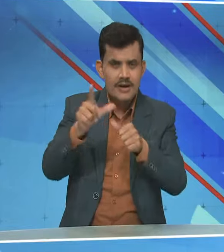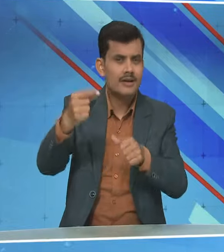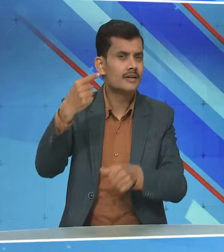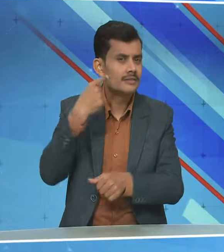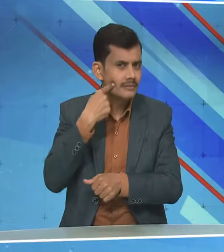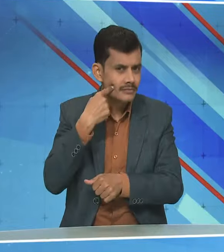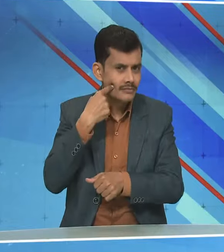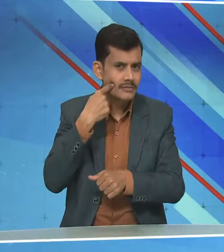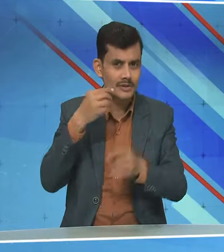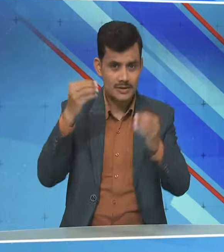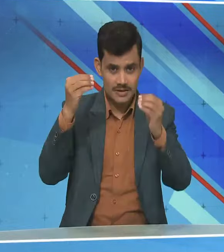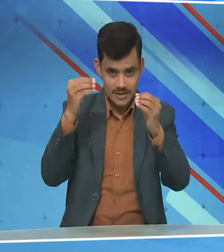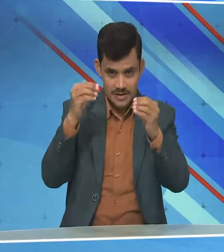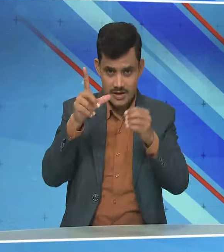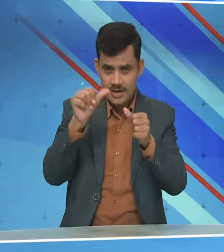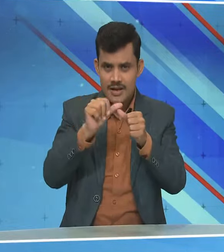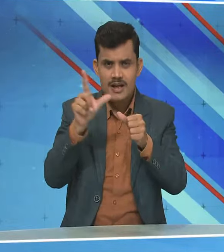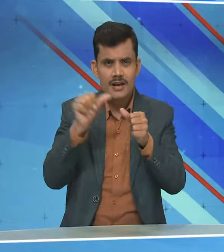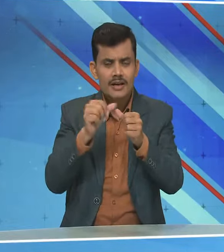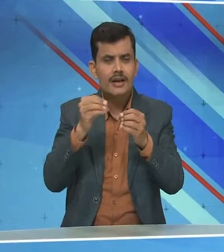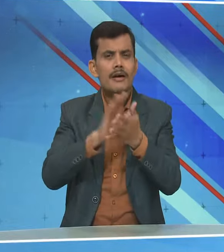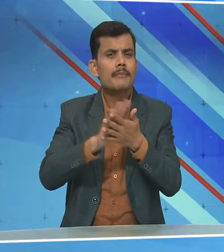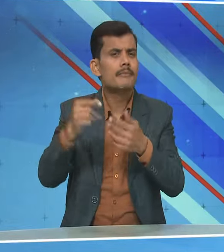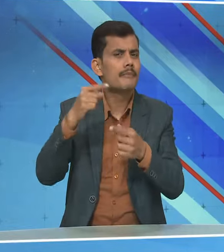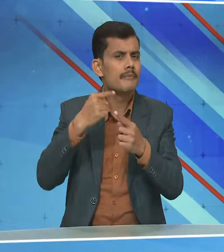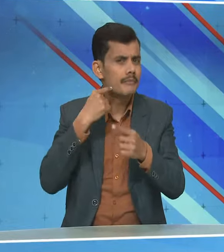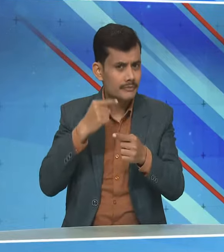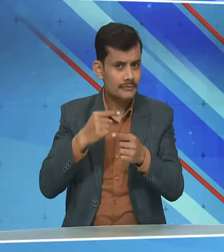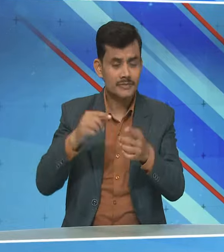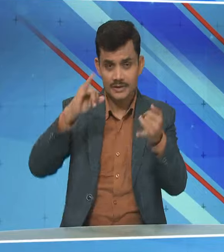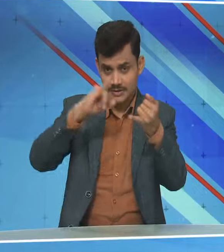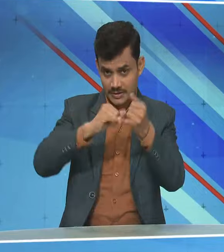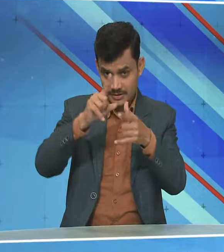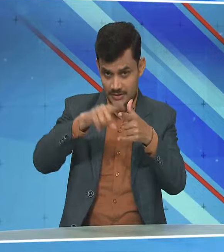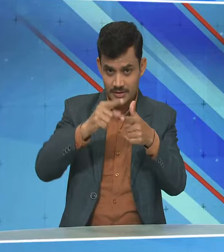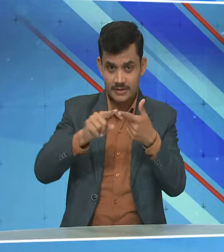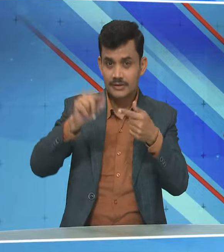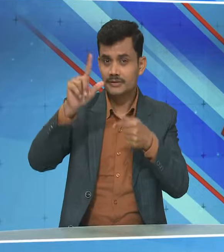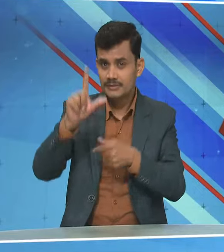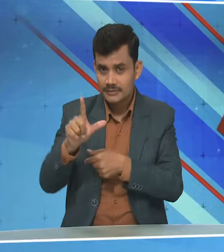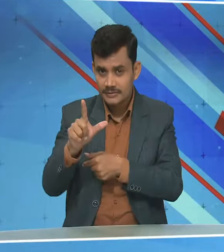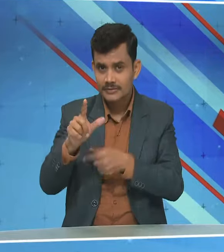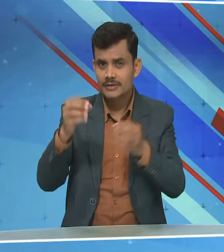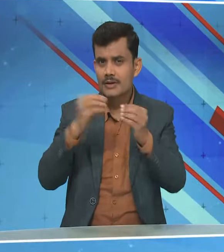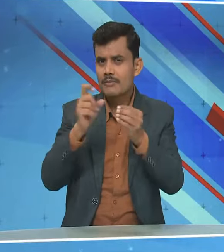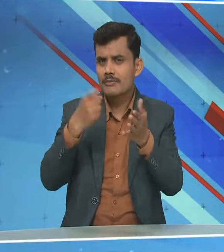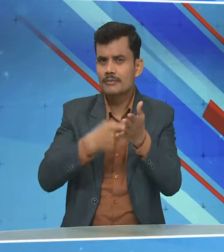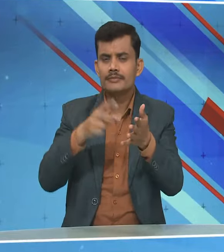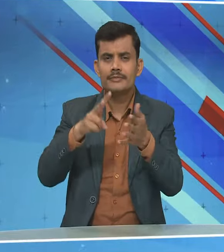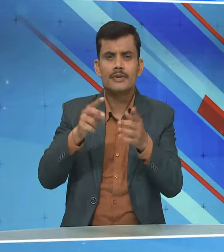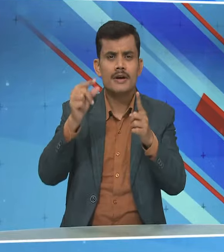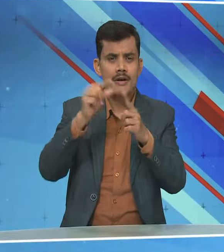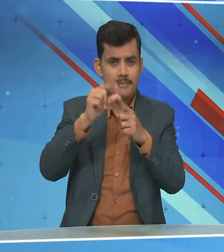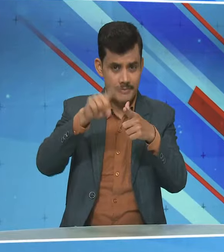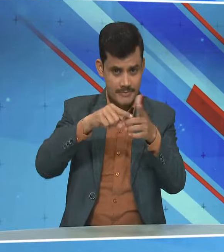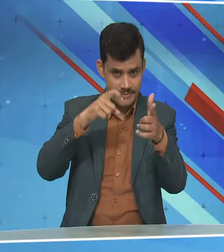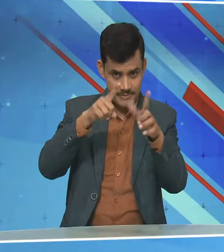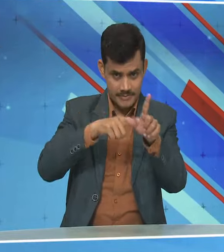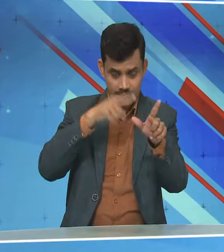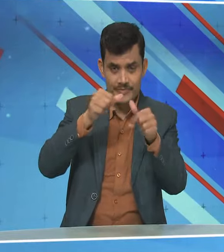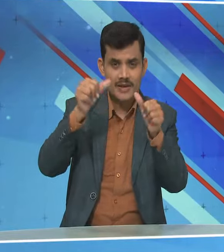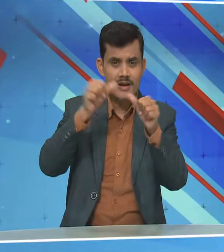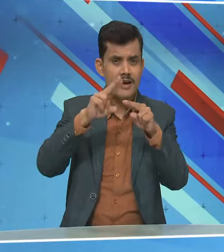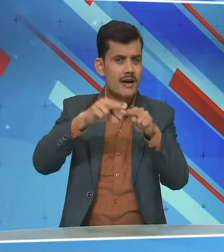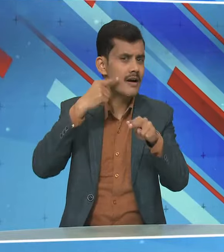बडौदवाला उर्फ लाला भाई शर्जील शेख और बोरी वली पढगा के आफिक